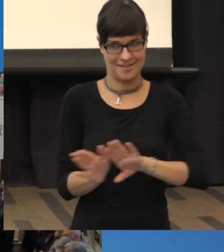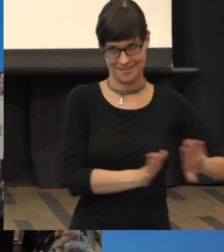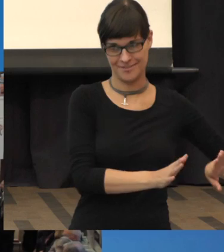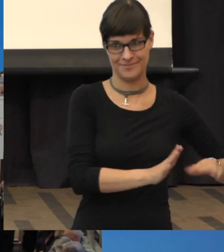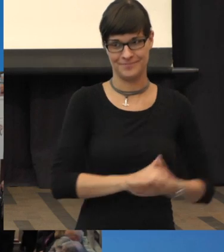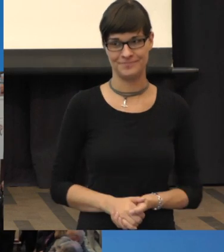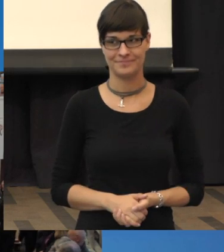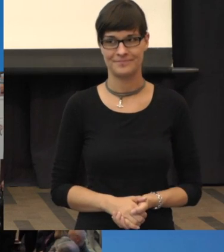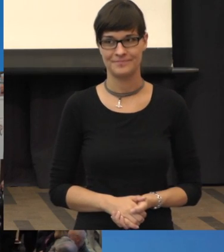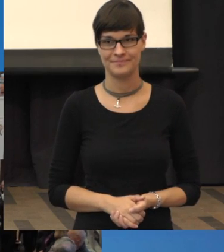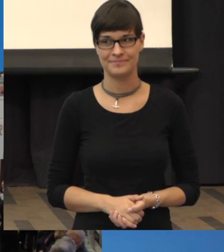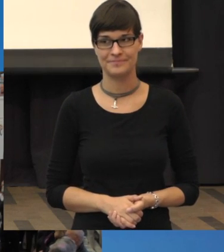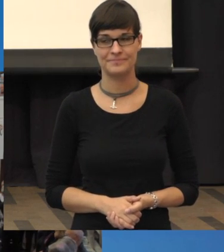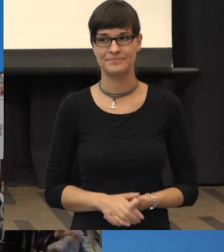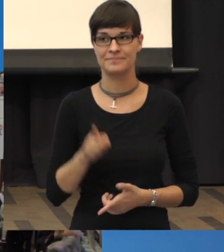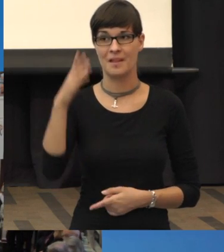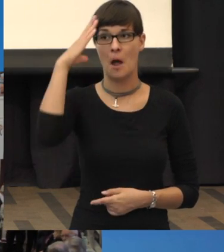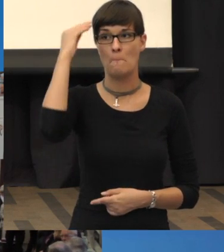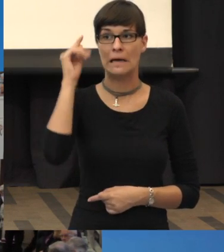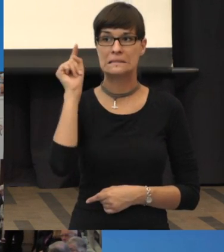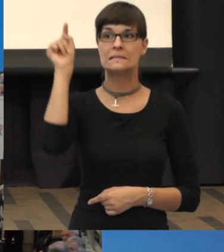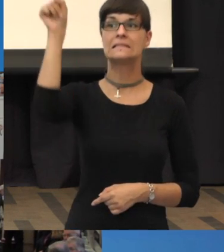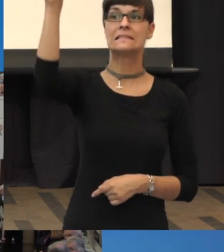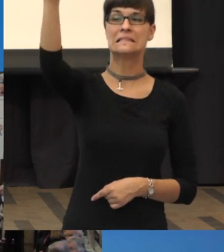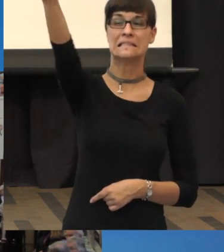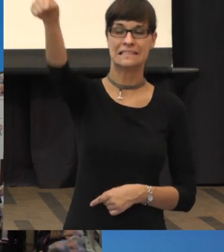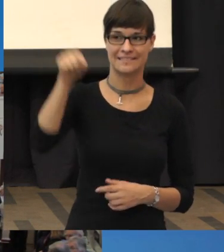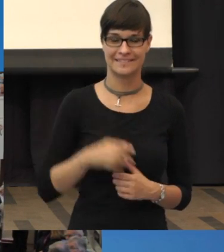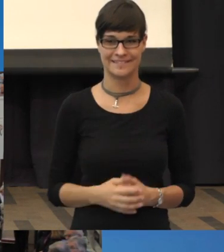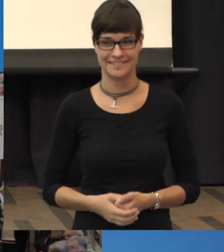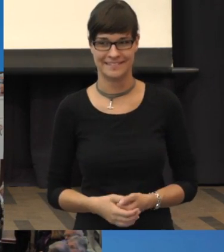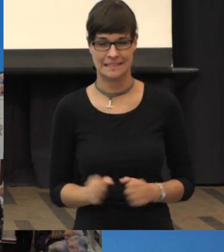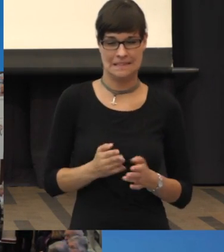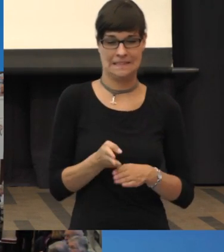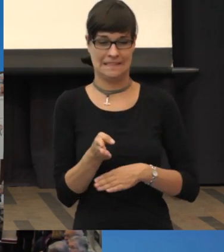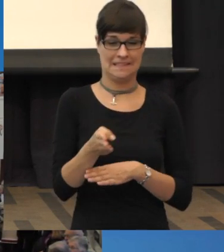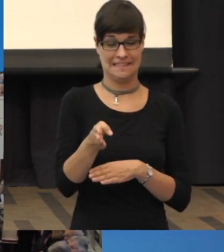Noch eine Frage. Ja, der Herr da hinten. Wie kommen wir denn zu Ihnen? Oh ja, hier. Es geht, es geht.